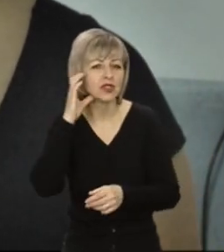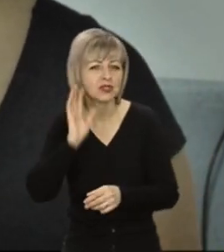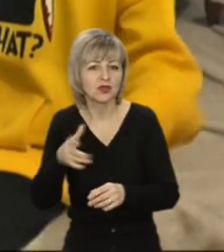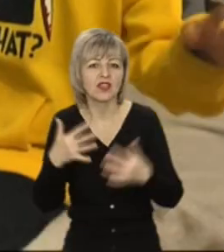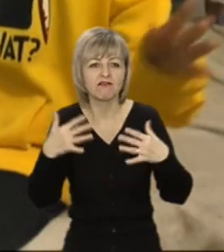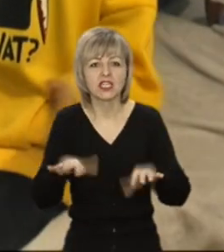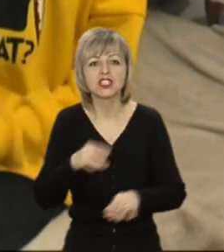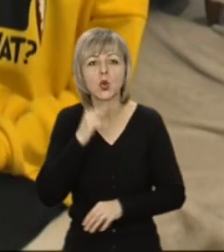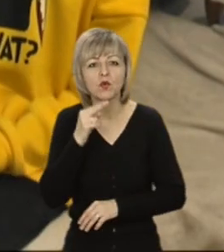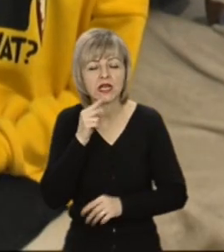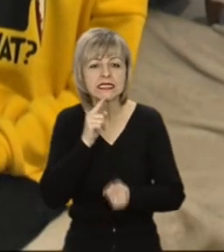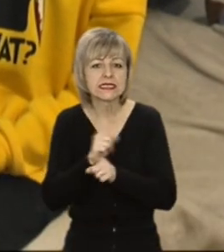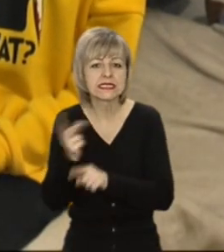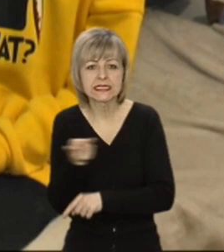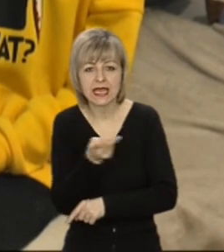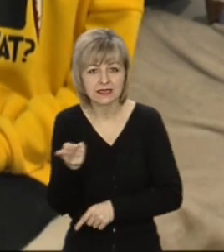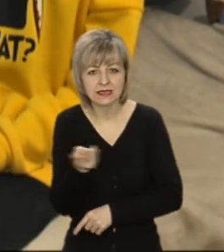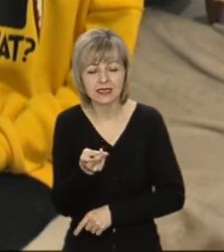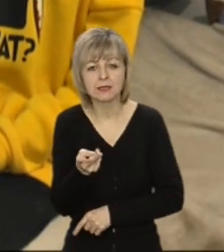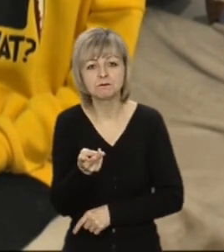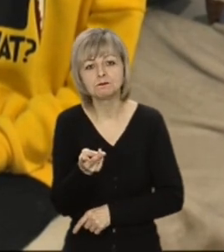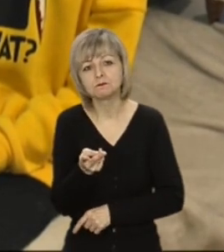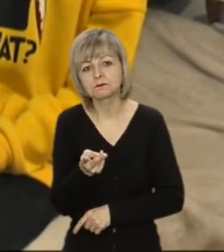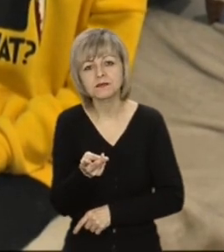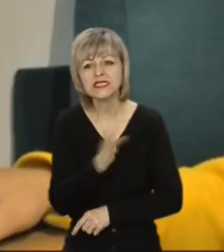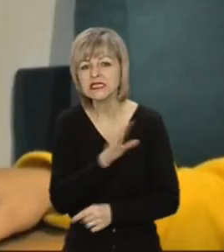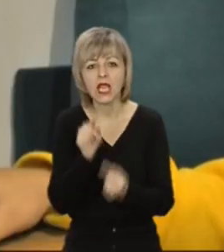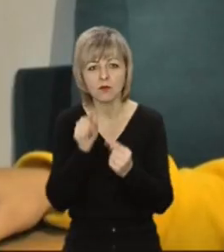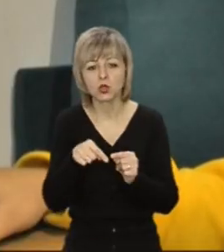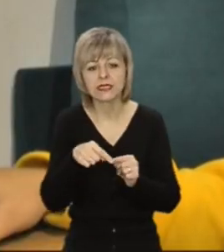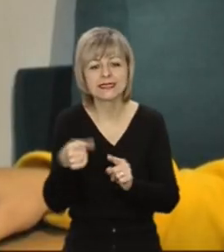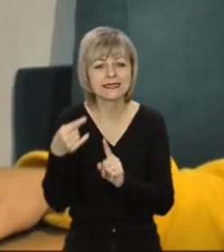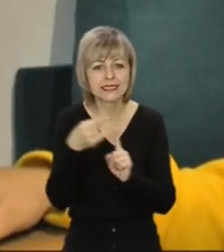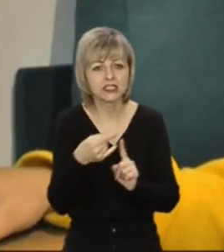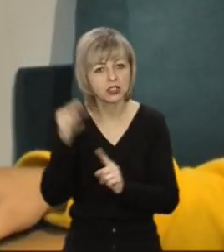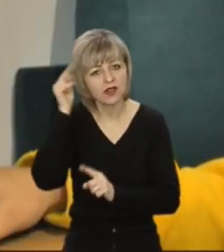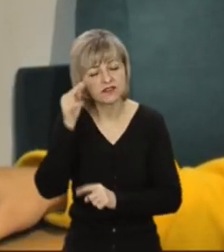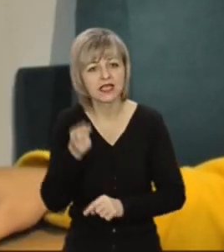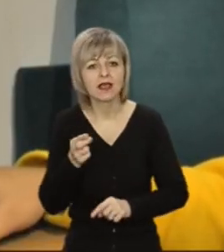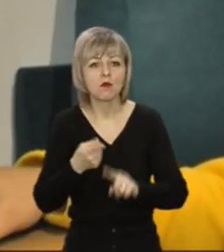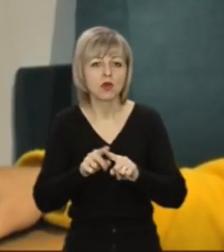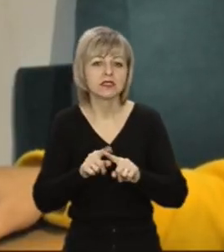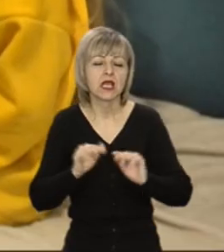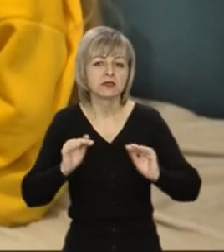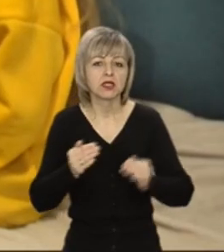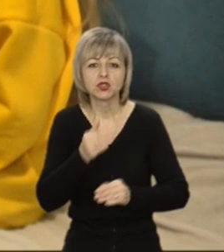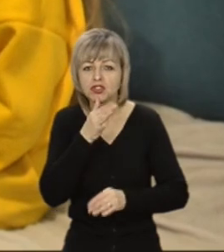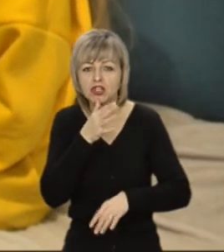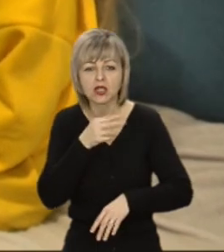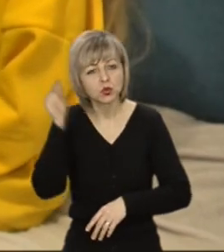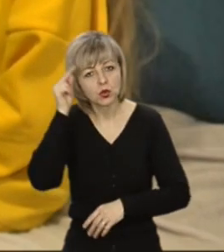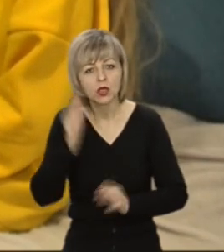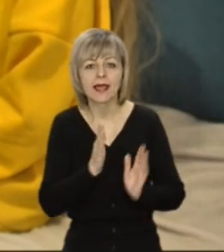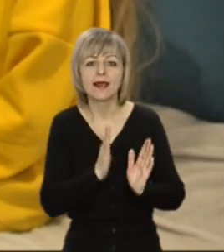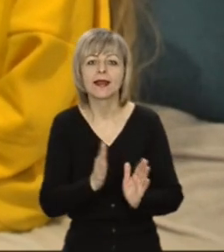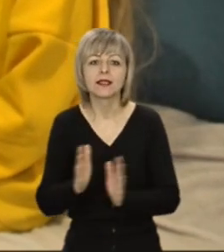втрачається увага. Загалом сестри Єва та Валентина Наход не проти дистанційного навчання, адже це скорочує час уроків, режим